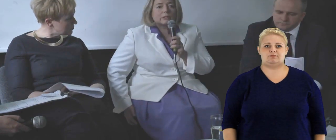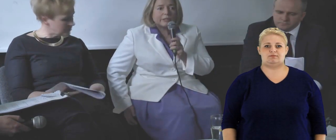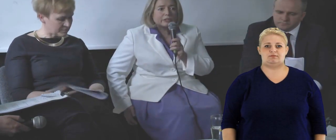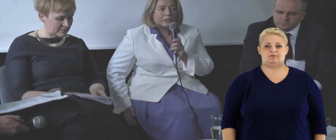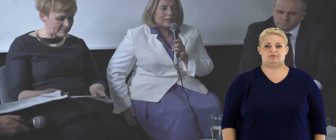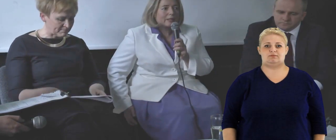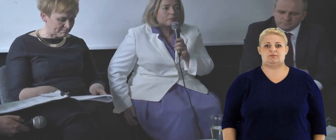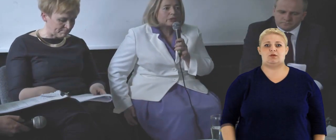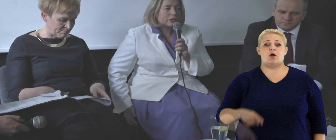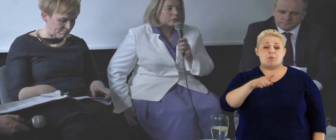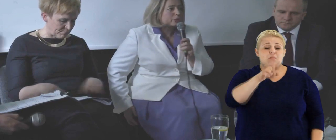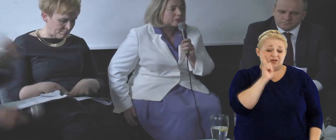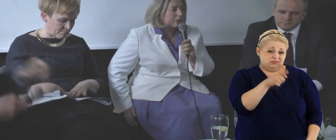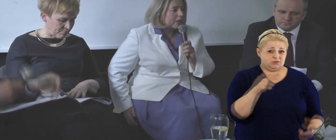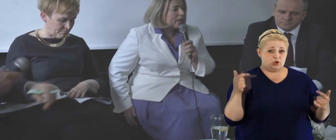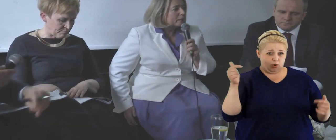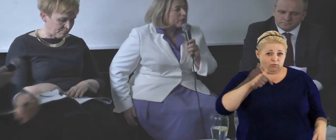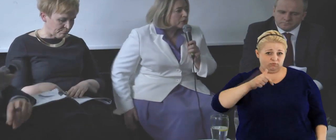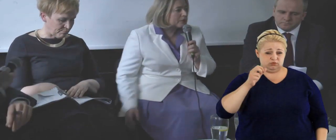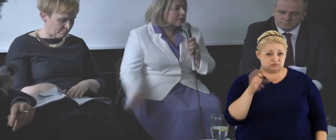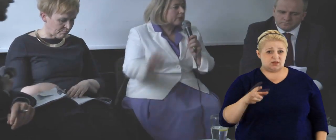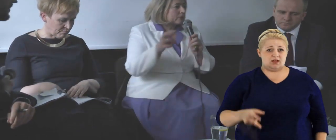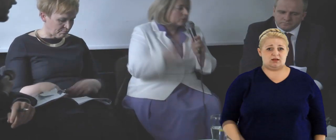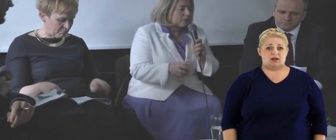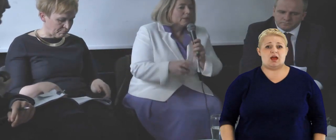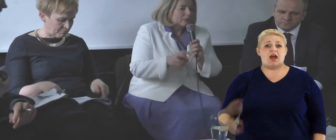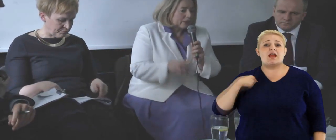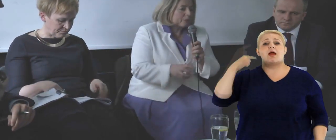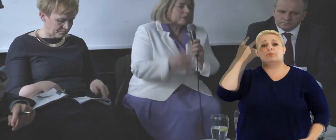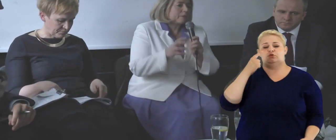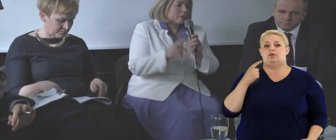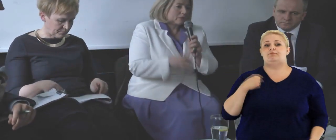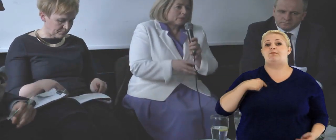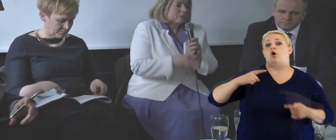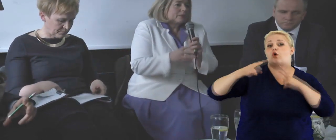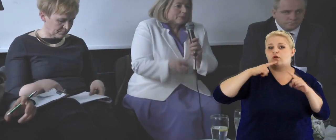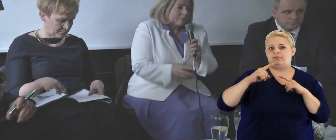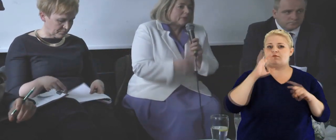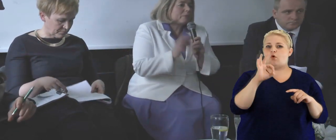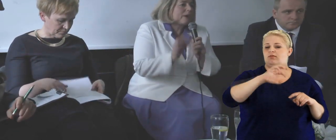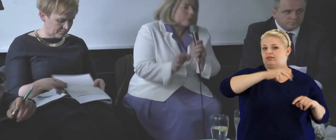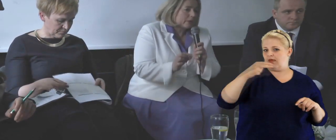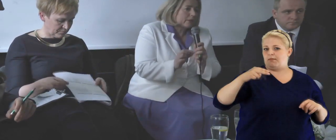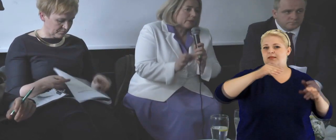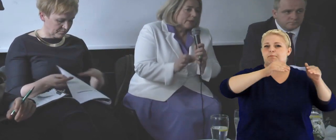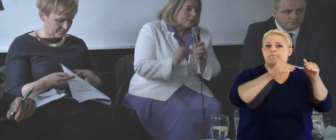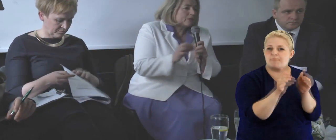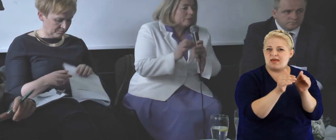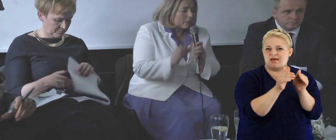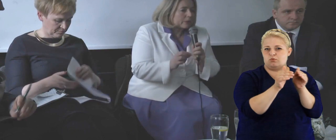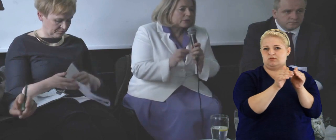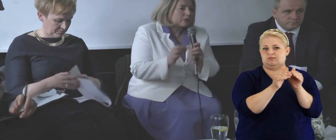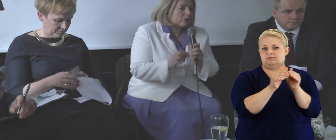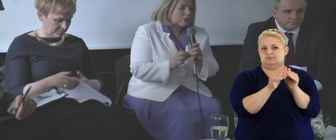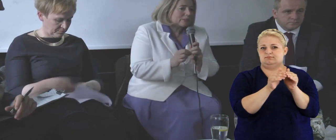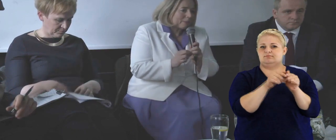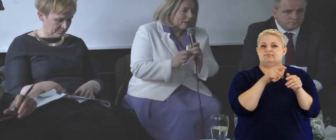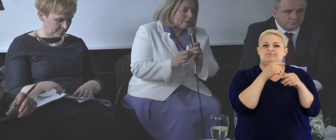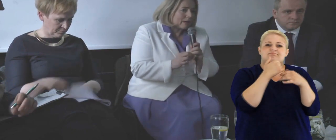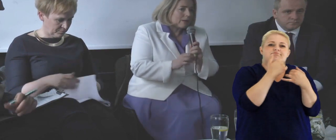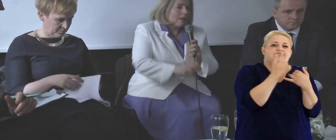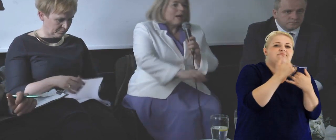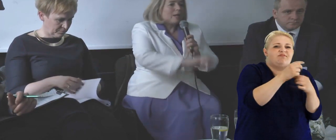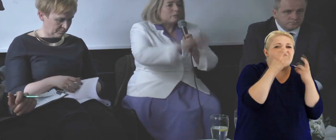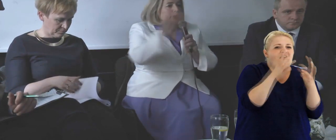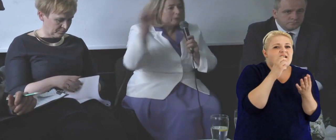bo to oczywiście jest konieczne, ale ja myślę, że musimy mieć, rozmawiając o, że tak powiem, o tym, tych małych, czy małych, istotnych